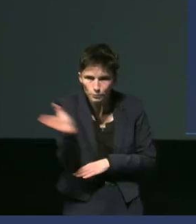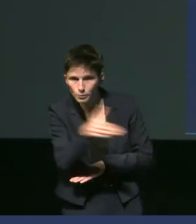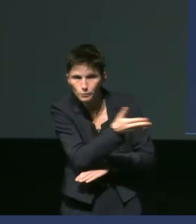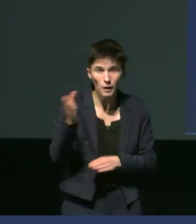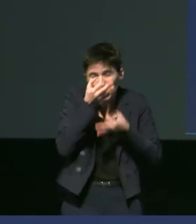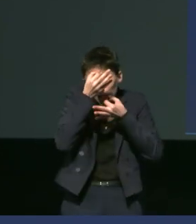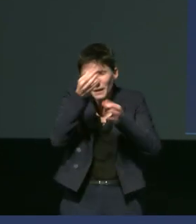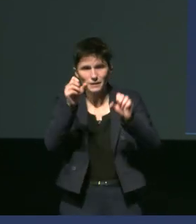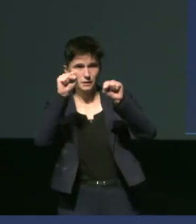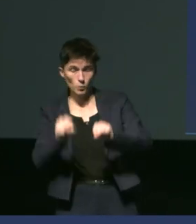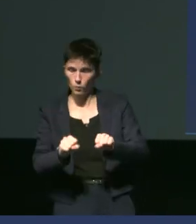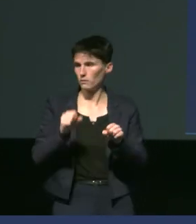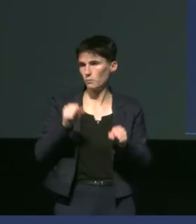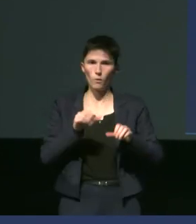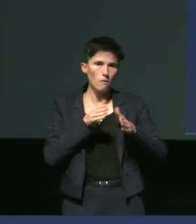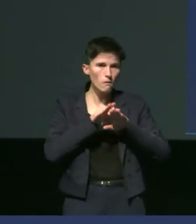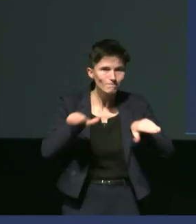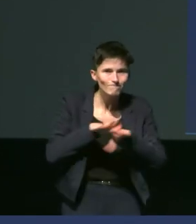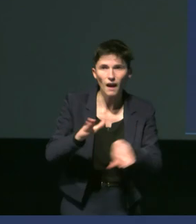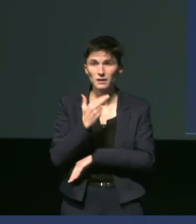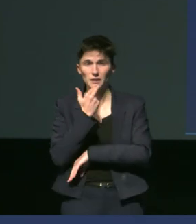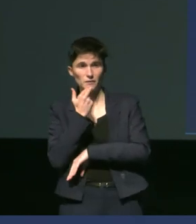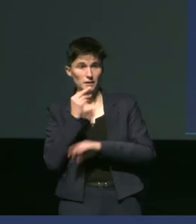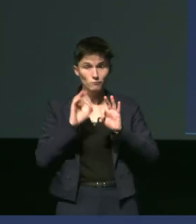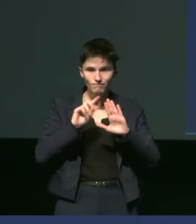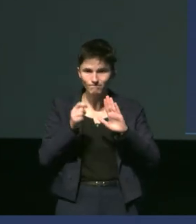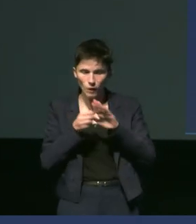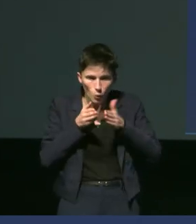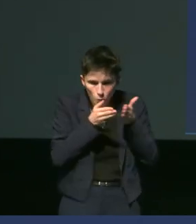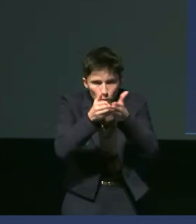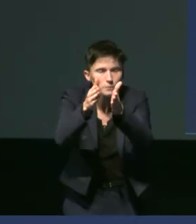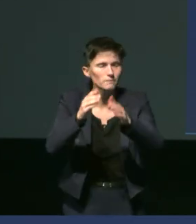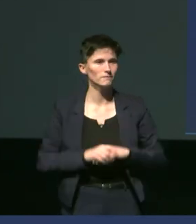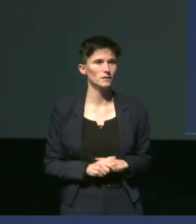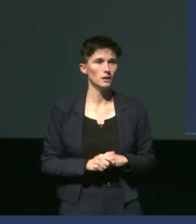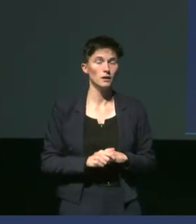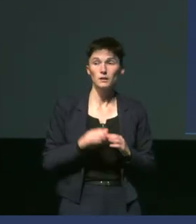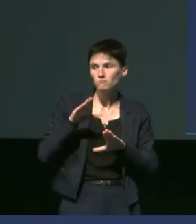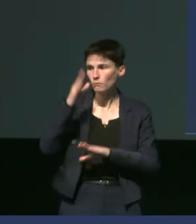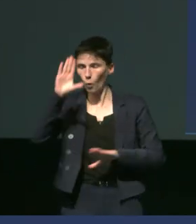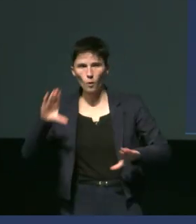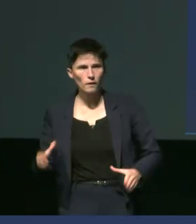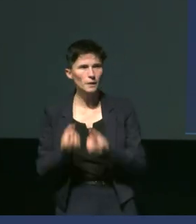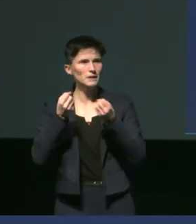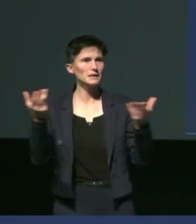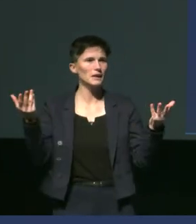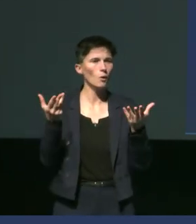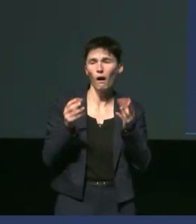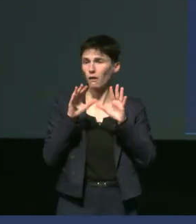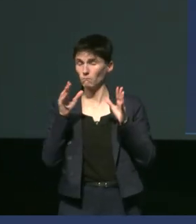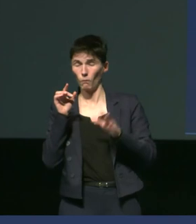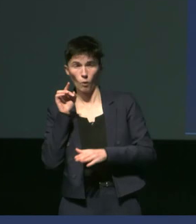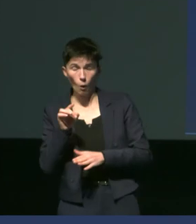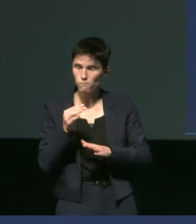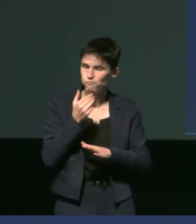avantage pour être bien plus efficace au moment de la nage et puis une autre une autre capacité dans lesquelles ils sont particulièrement